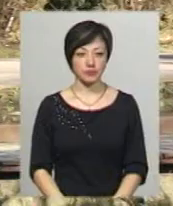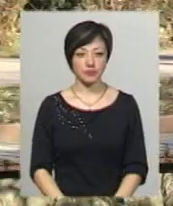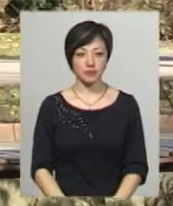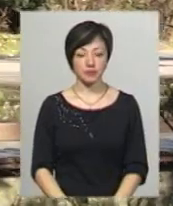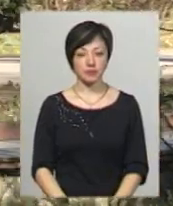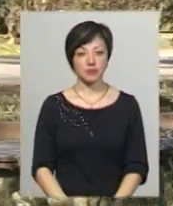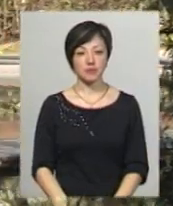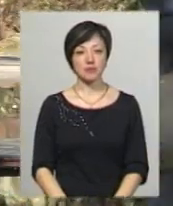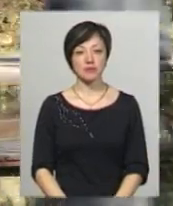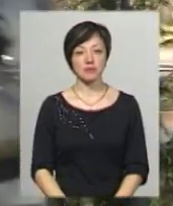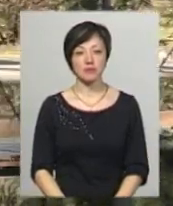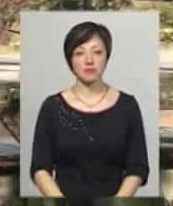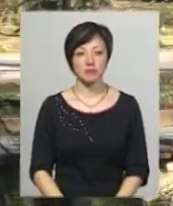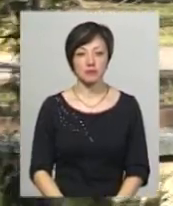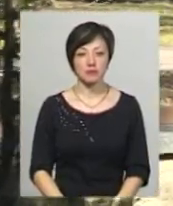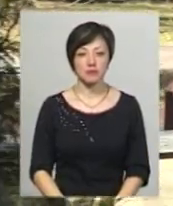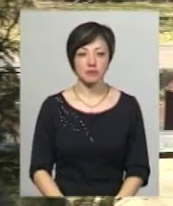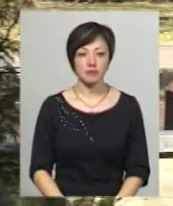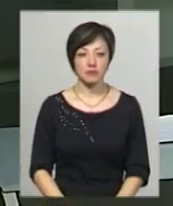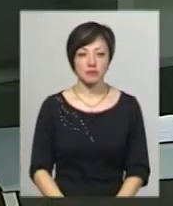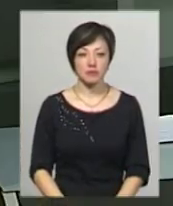Олександр Горішевський, новини Поділяцентр.